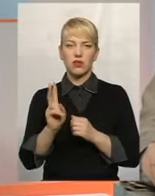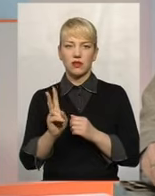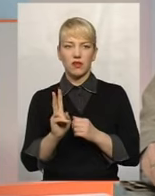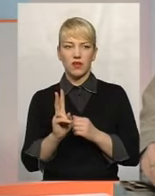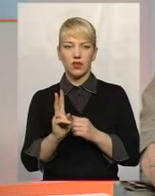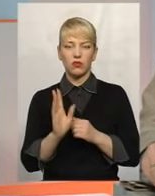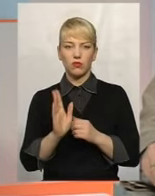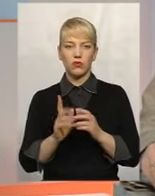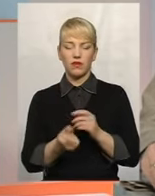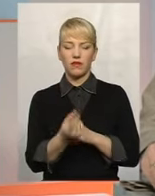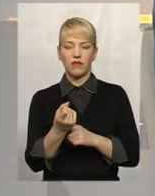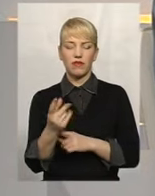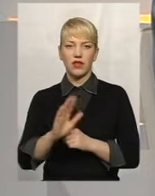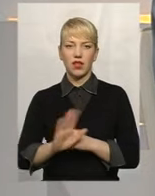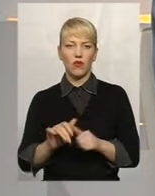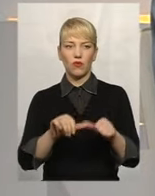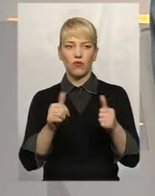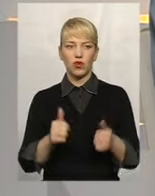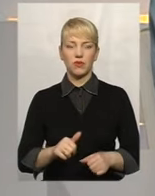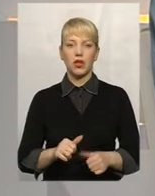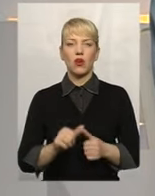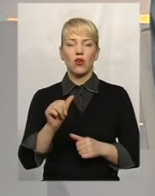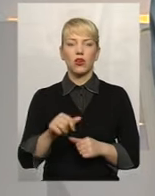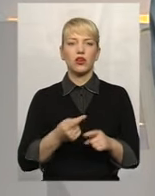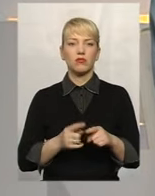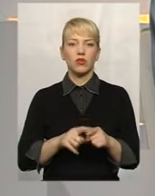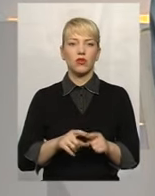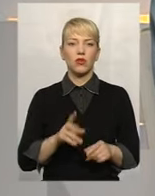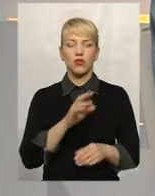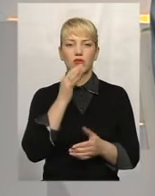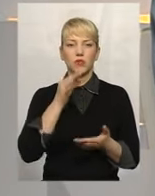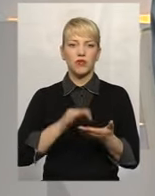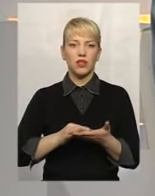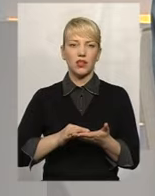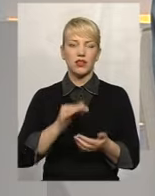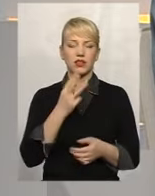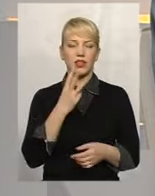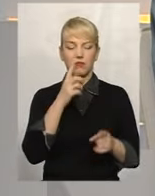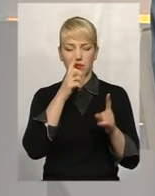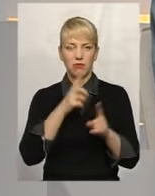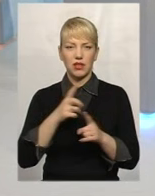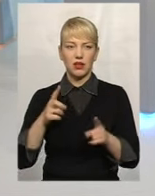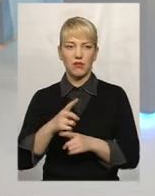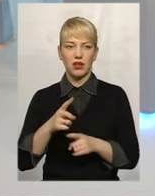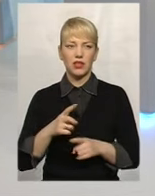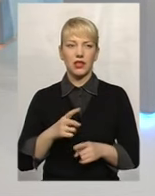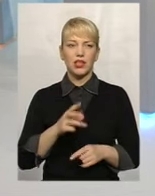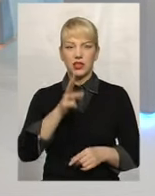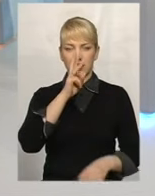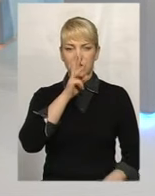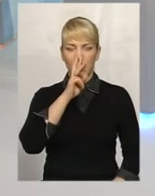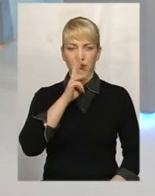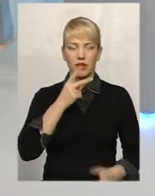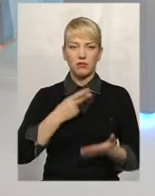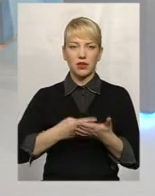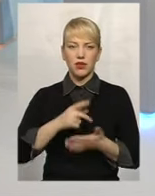буде виявлений неоформлений. Крім того, відповідальність в розмірі трьох мінімальних заробітних плат